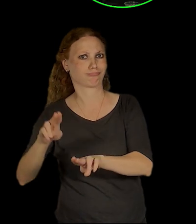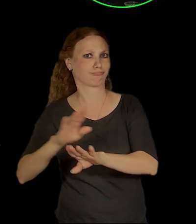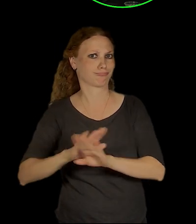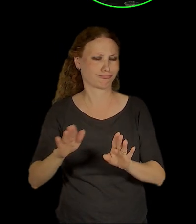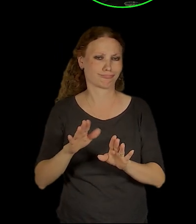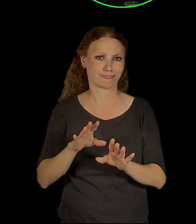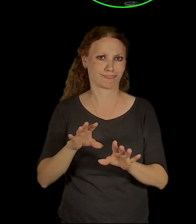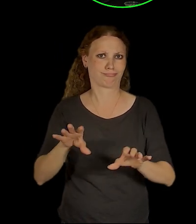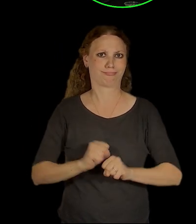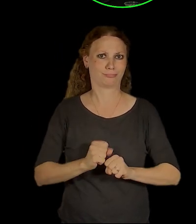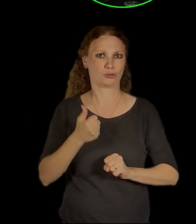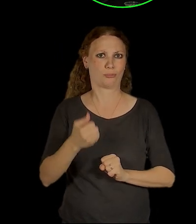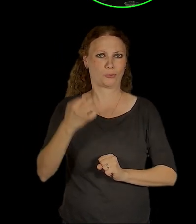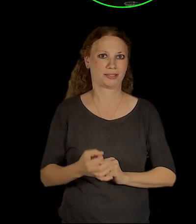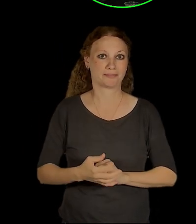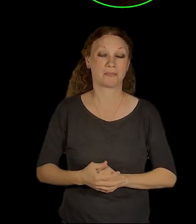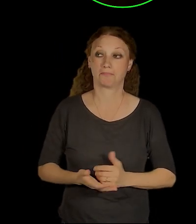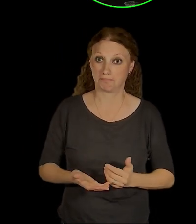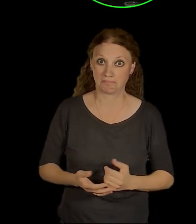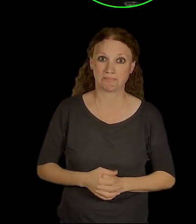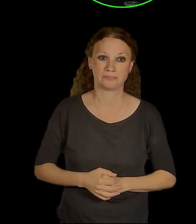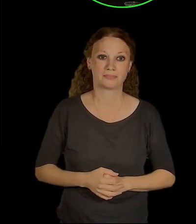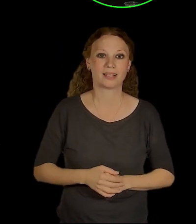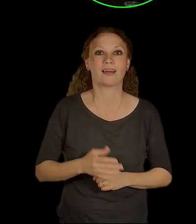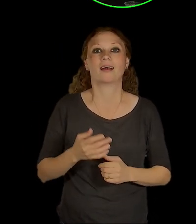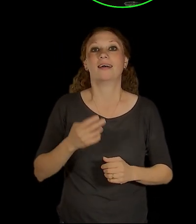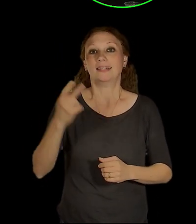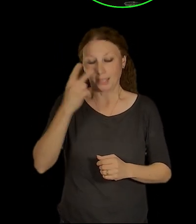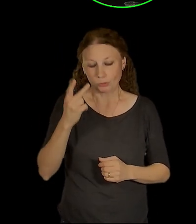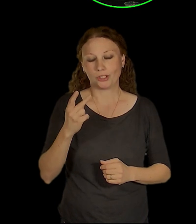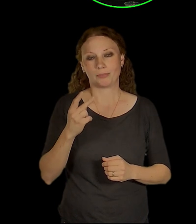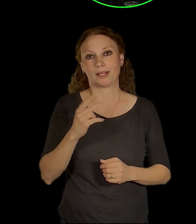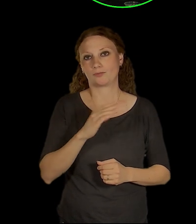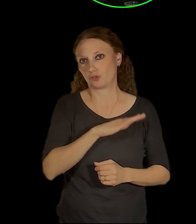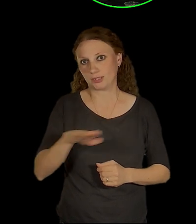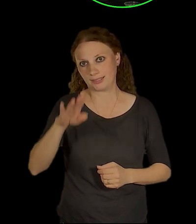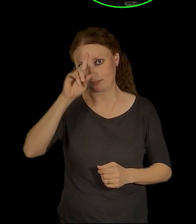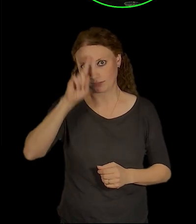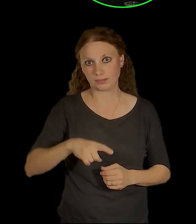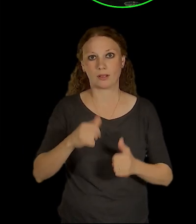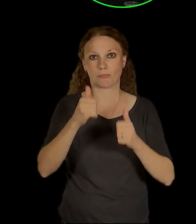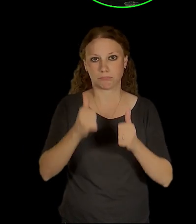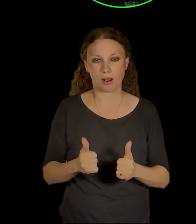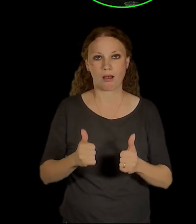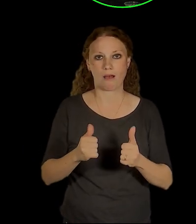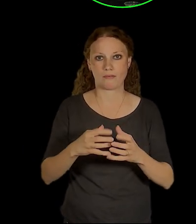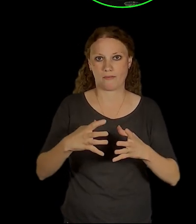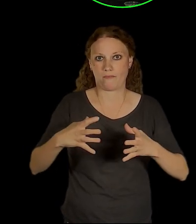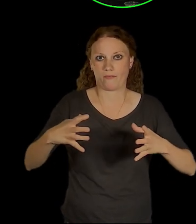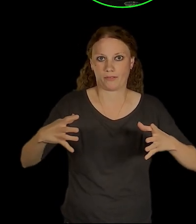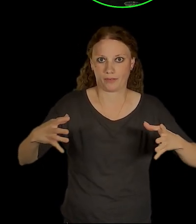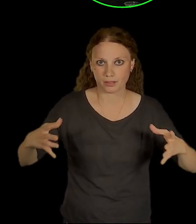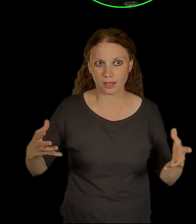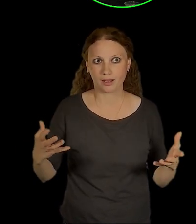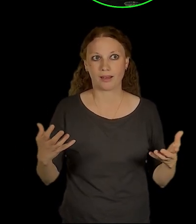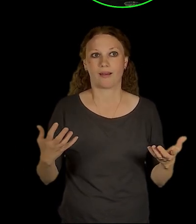Co je samozřejmě na Bílední, práce rozrůstá, mění se hodnota jejího území a je asi nesmysl v intravilánu